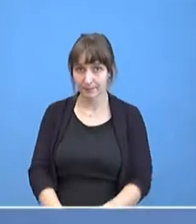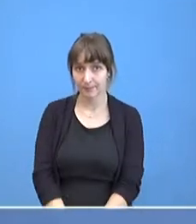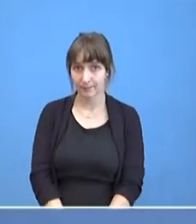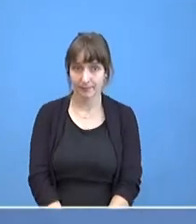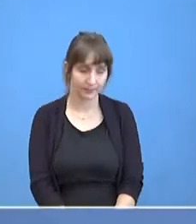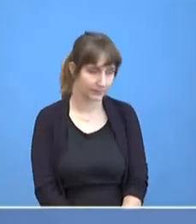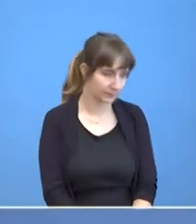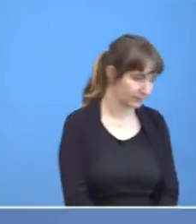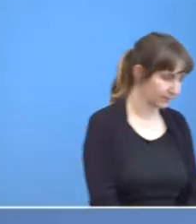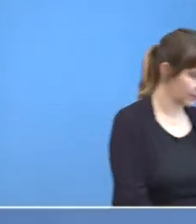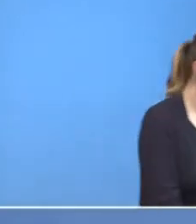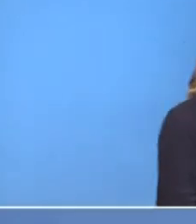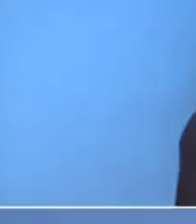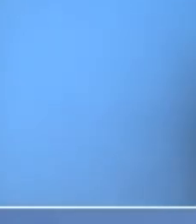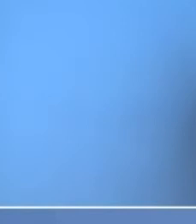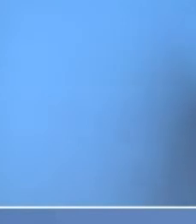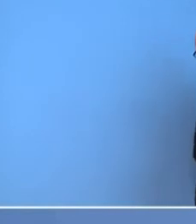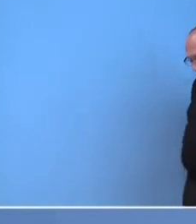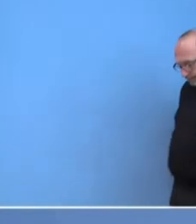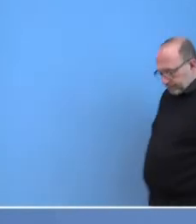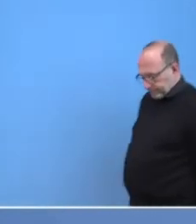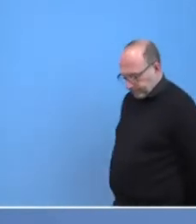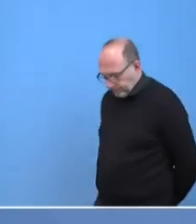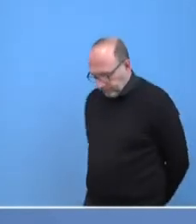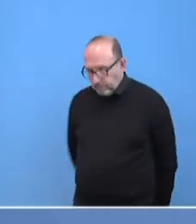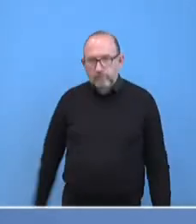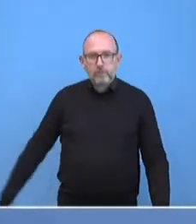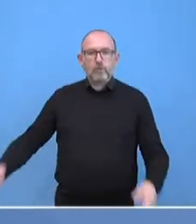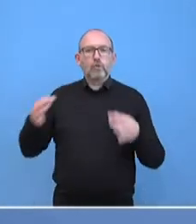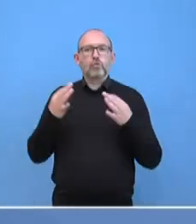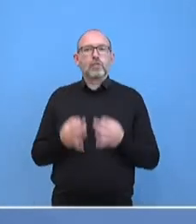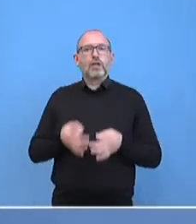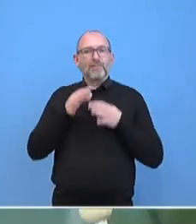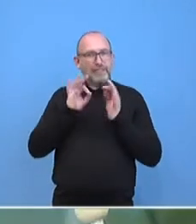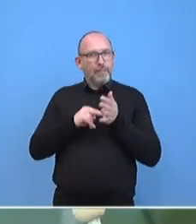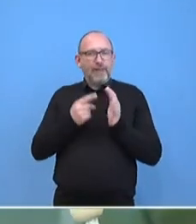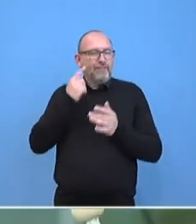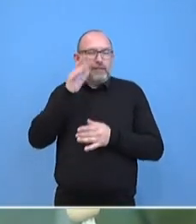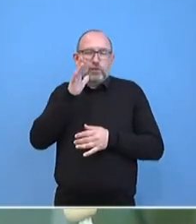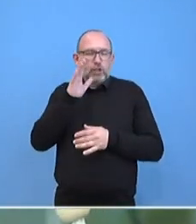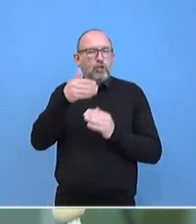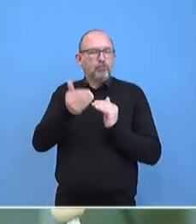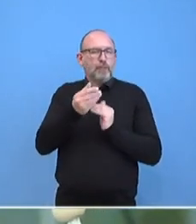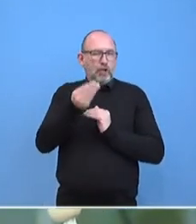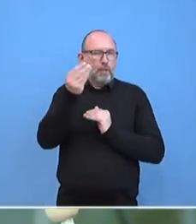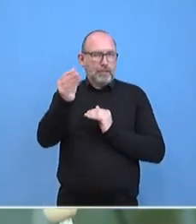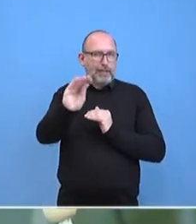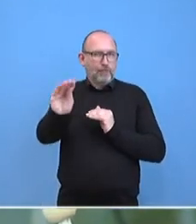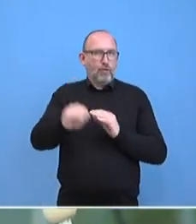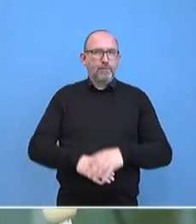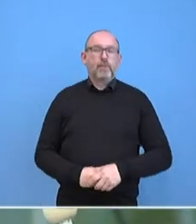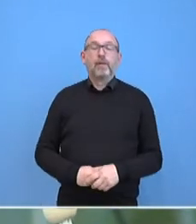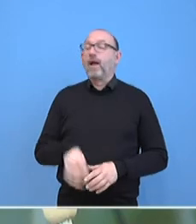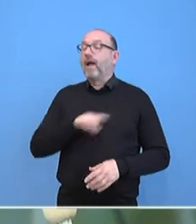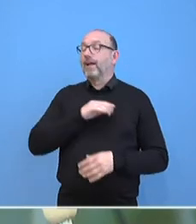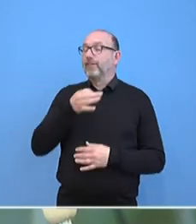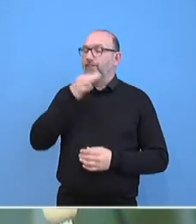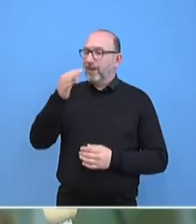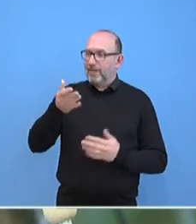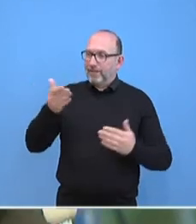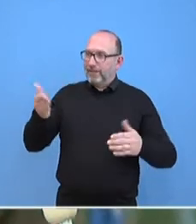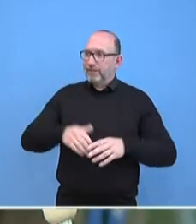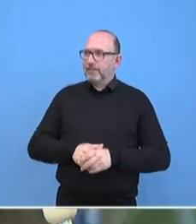im Bilde, was da vorgesehen ist. Das werden wir versuchen nachzureichen. Meine eigentliche Frage war ein bisschen anders. Als